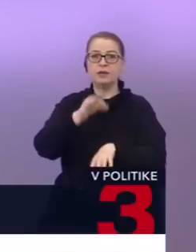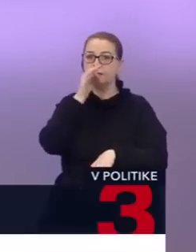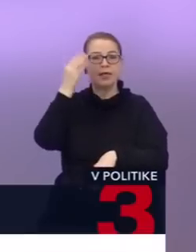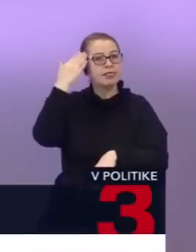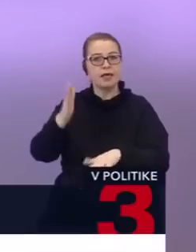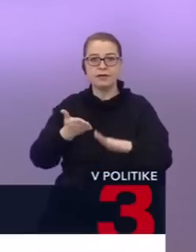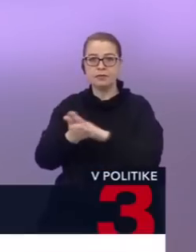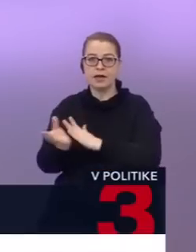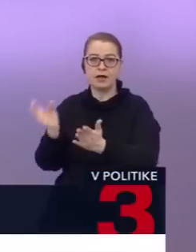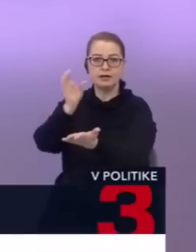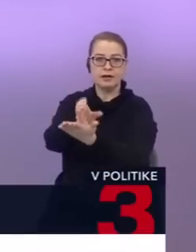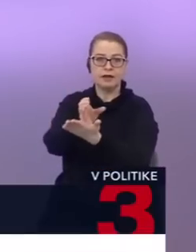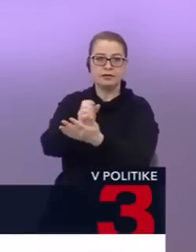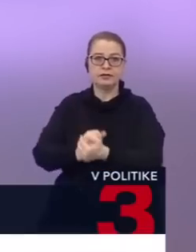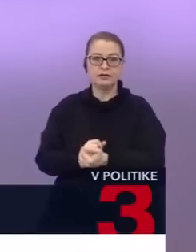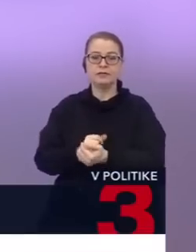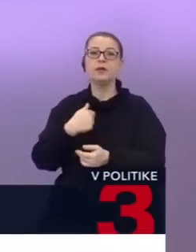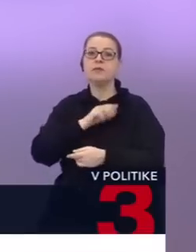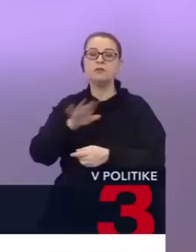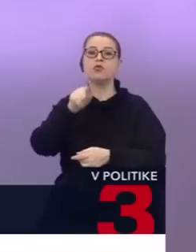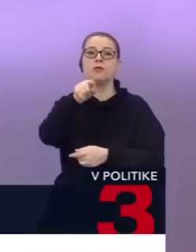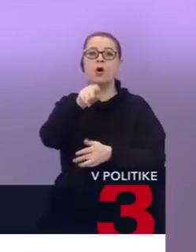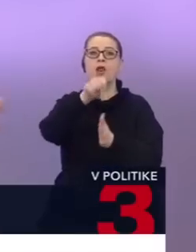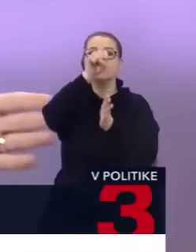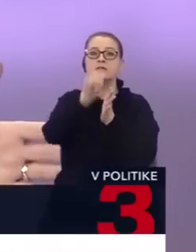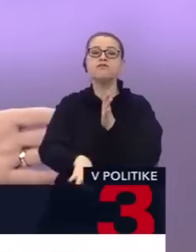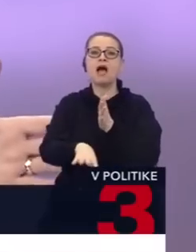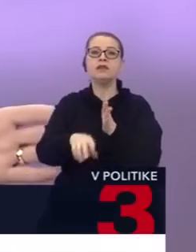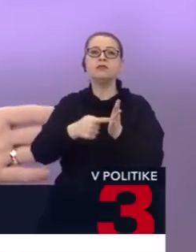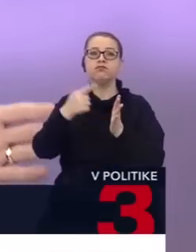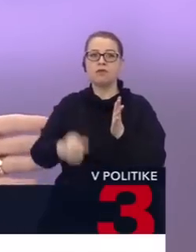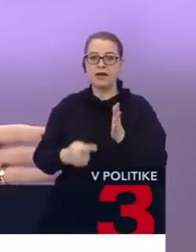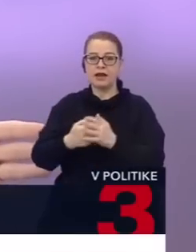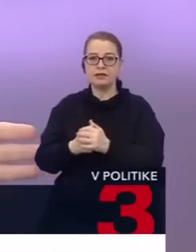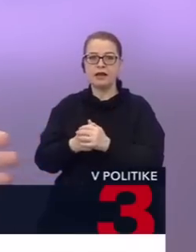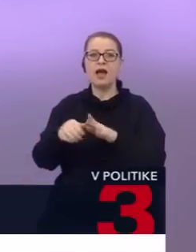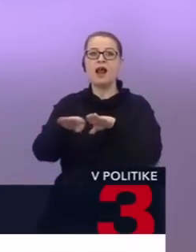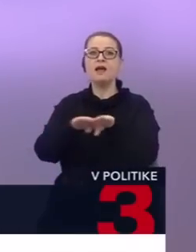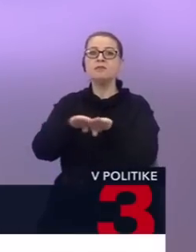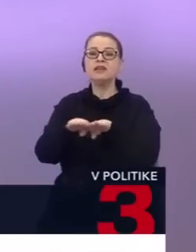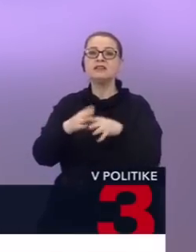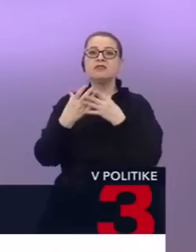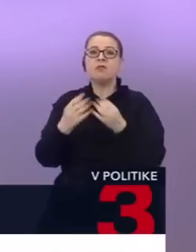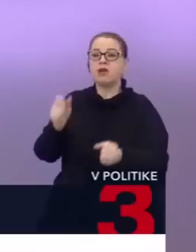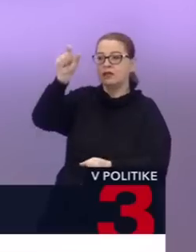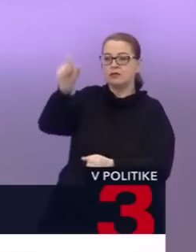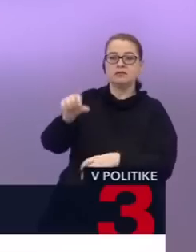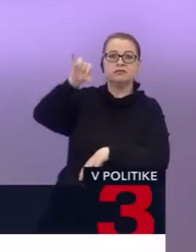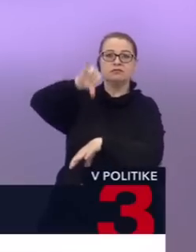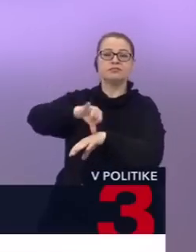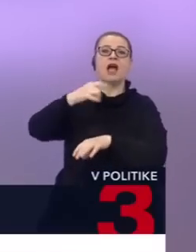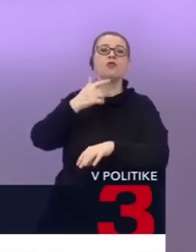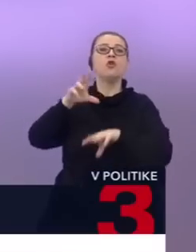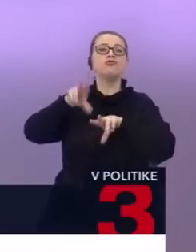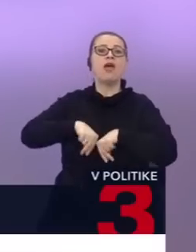iným. My môžeme len toho ministra zbaviť poverenia, ale potom to ministerstvo ostáva bez ministerstva. A toto nedáva úplne logiku,